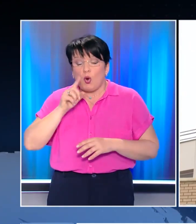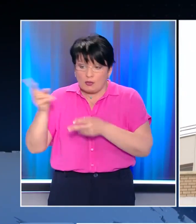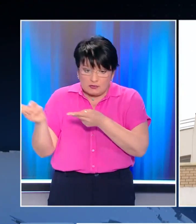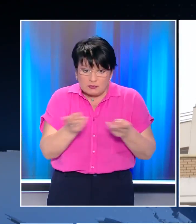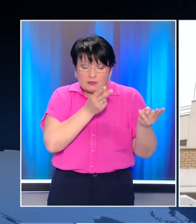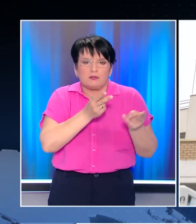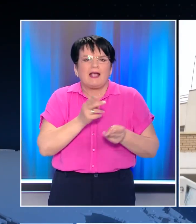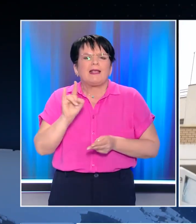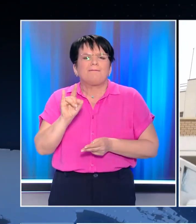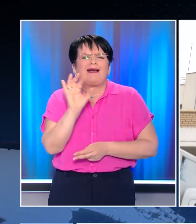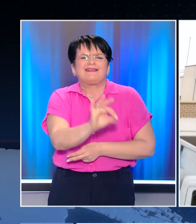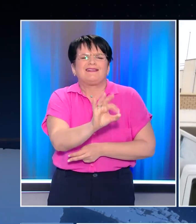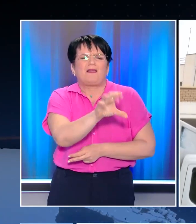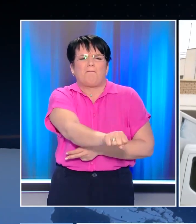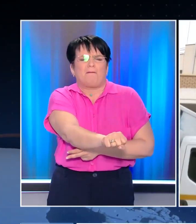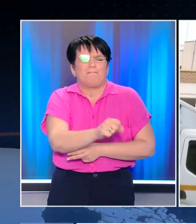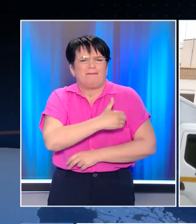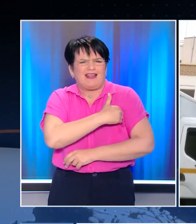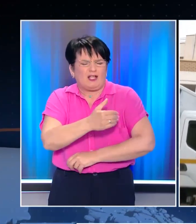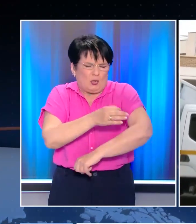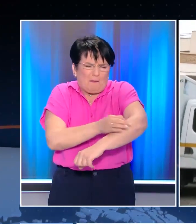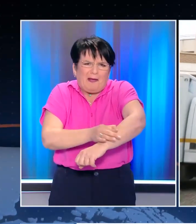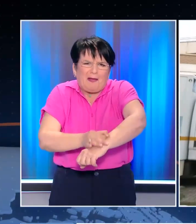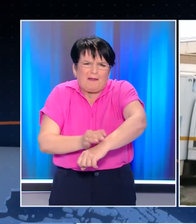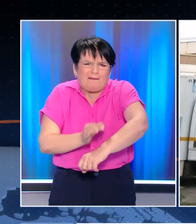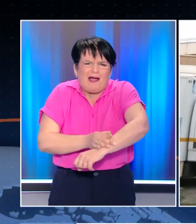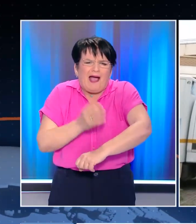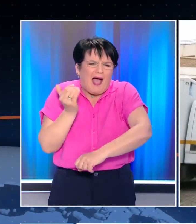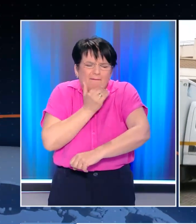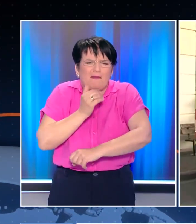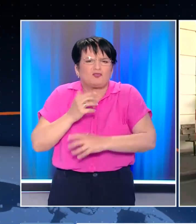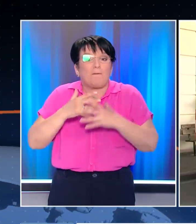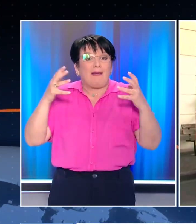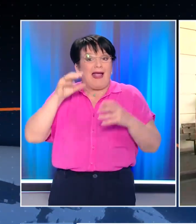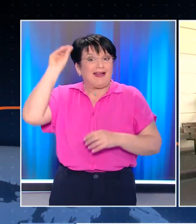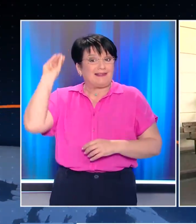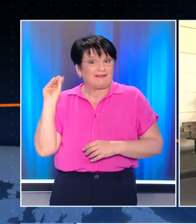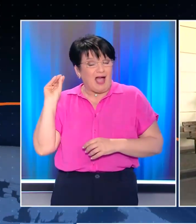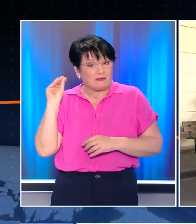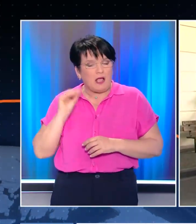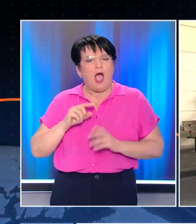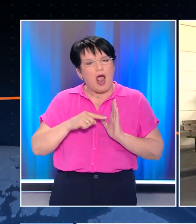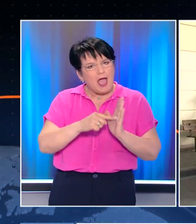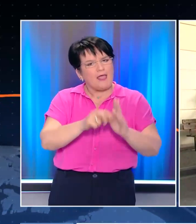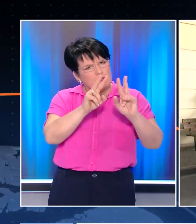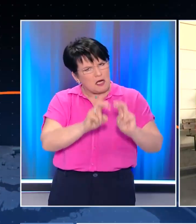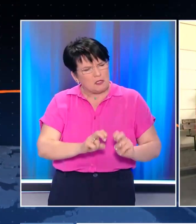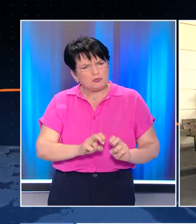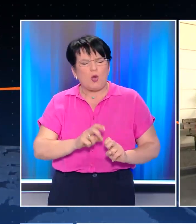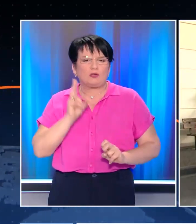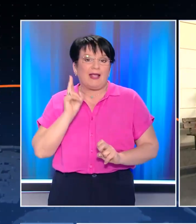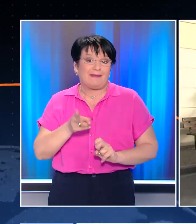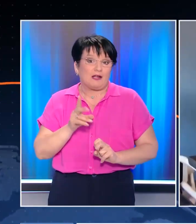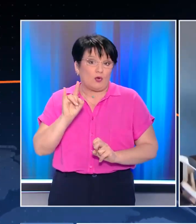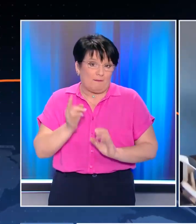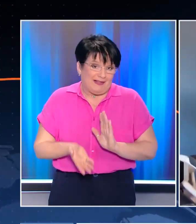ανοσυλία με συμπτώματα υπατήτηδας όπως πυρετός και εξανθήματα τα οποία εμφανίστηκαν την Μεγάλη Τετάρτη. Ωστόσο τα δείγματα των εργαστηρίων δεν έδειξαν οξεία